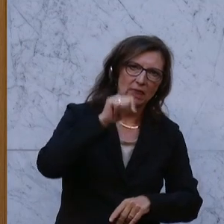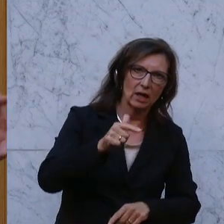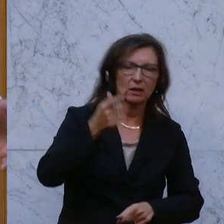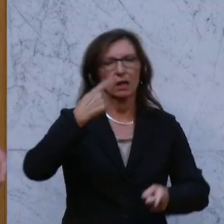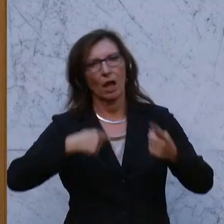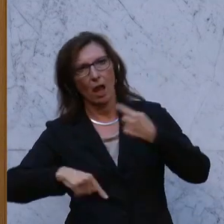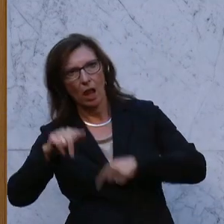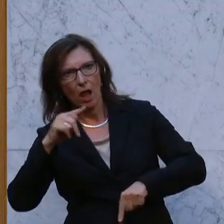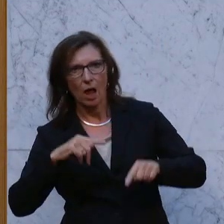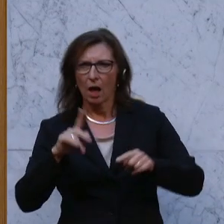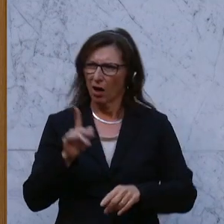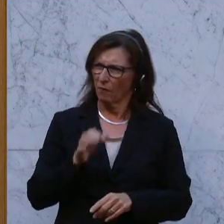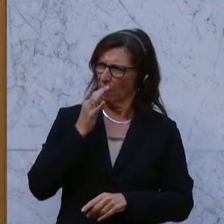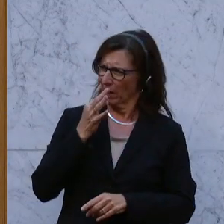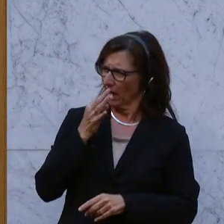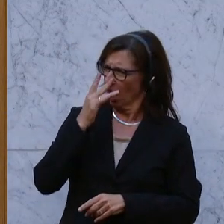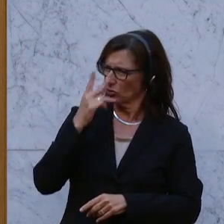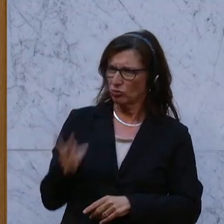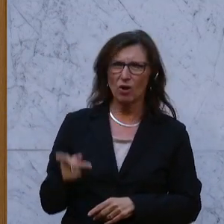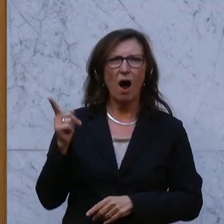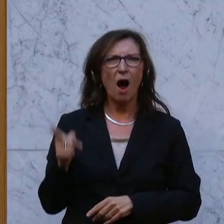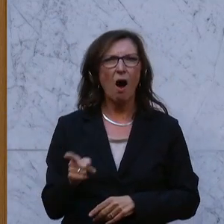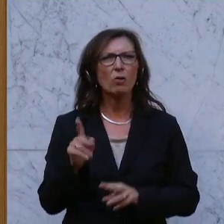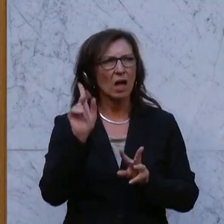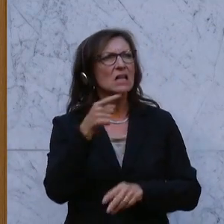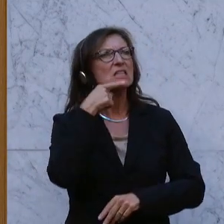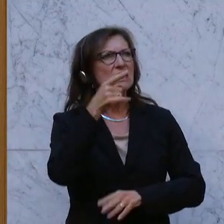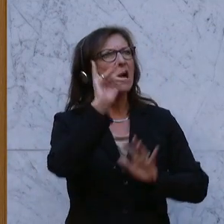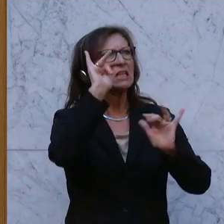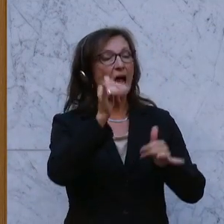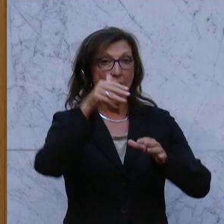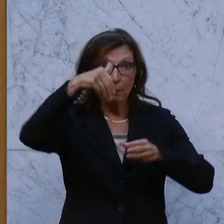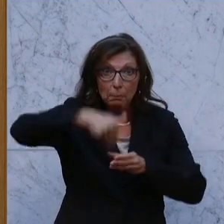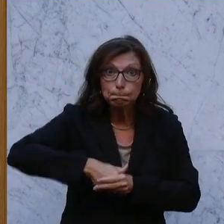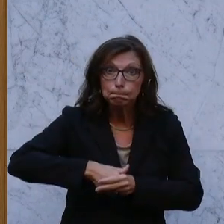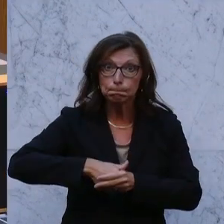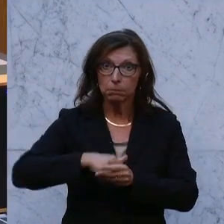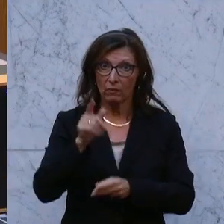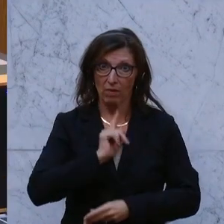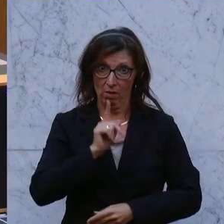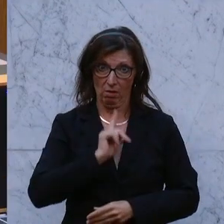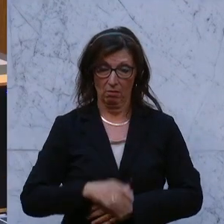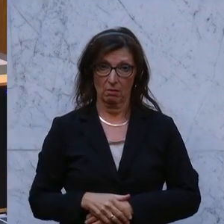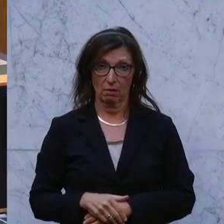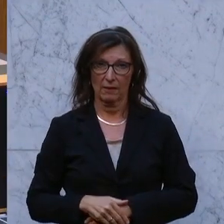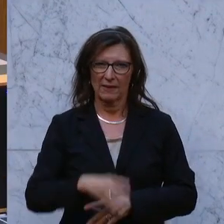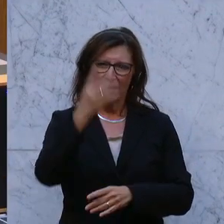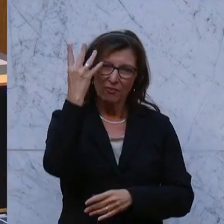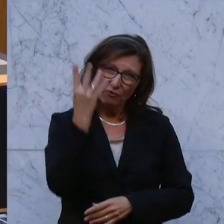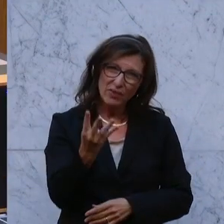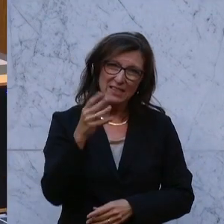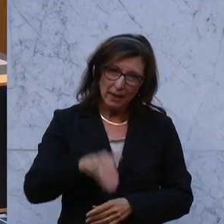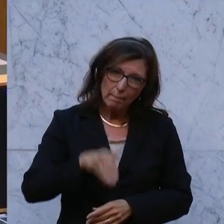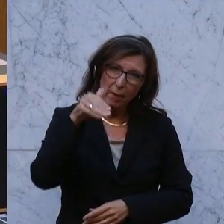hin, merkt man Ankündigung und wenig dahinter. 40 Milliarden